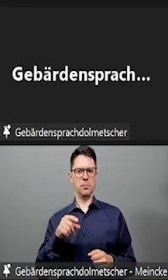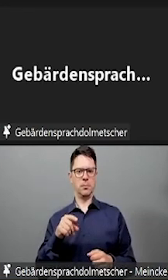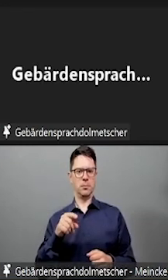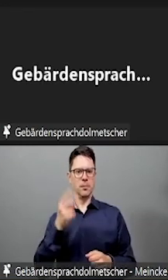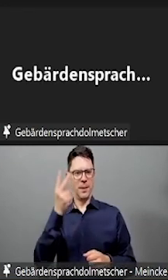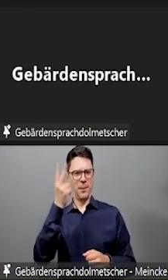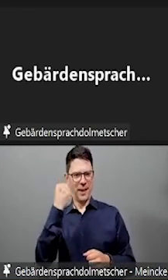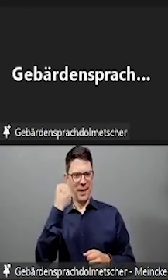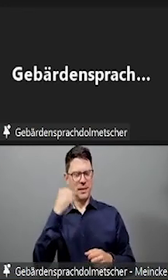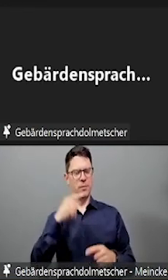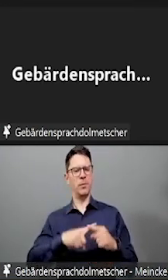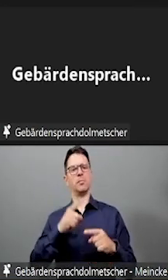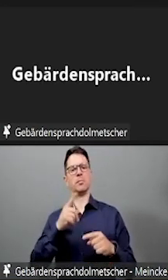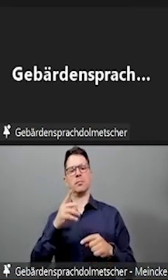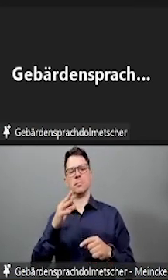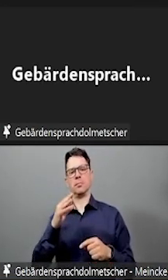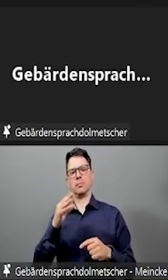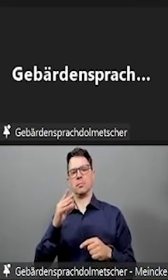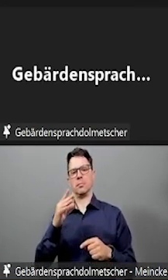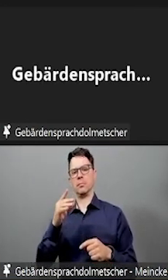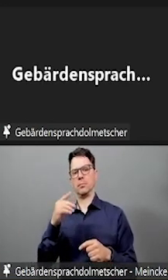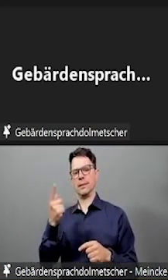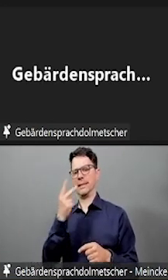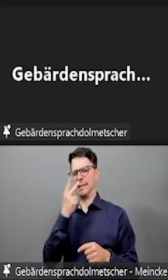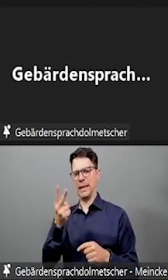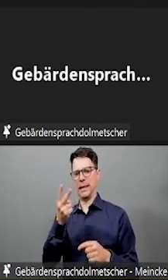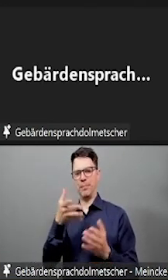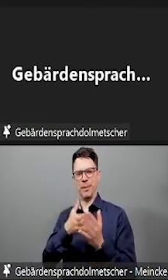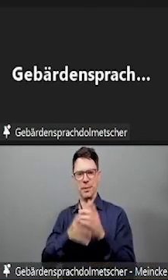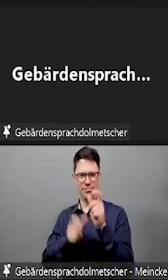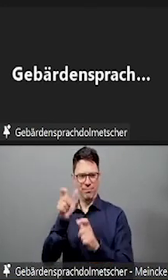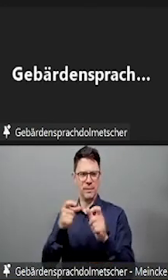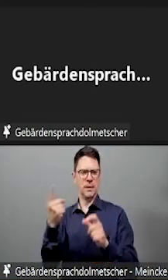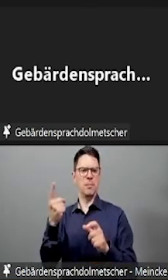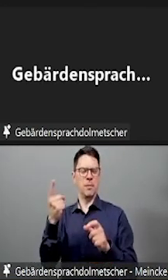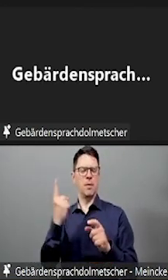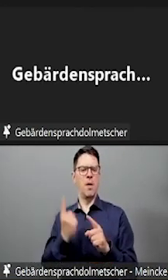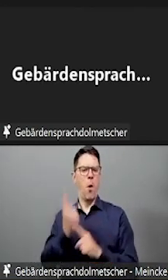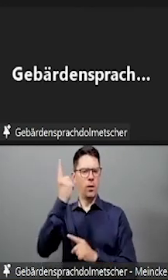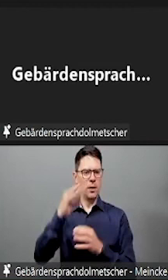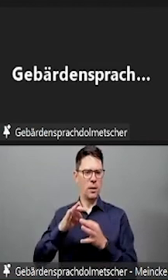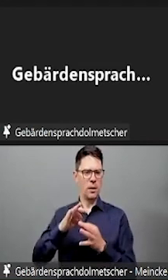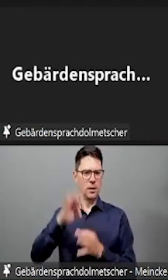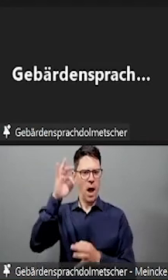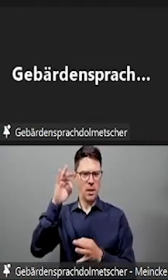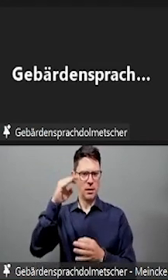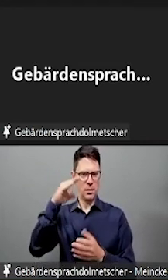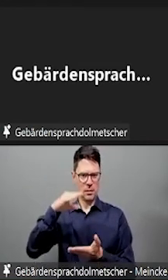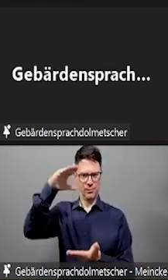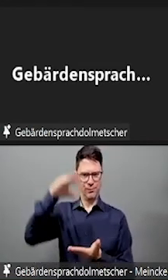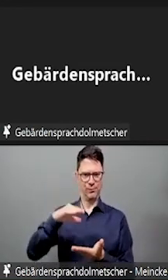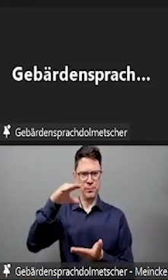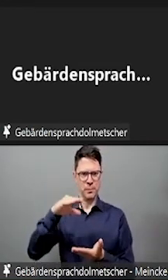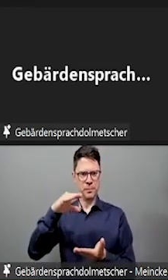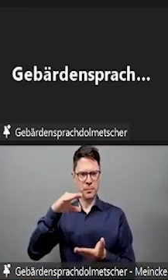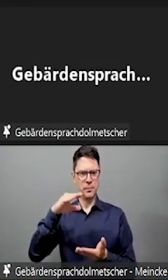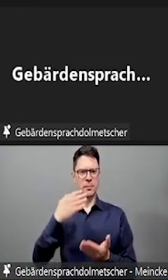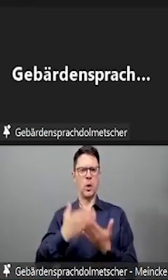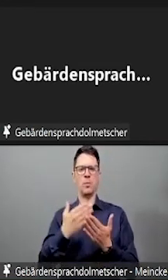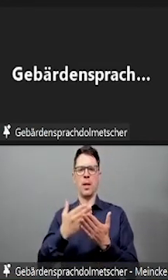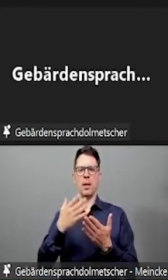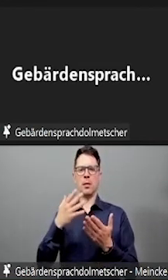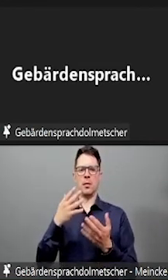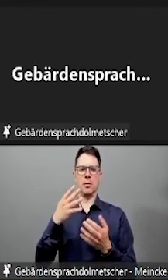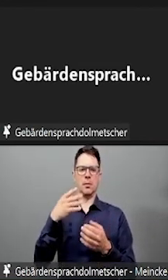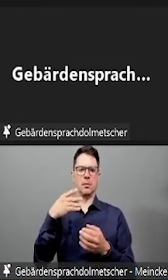stattfindet, halt dieser Überblick fehlt, der gerade bei Multiple-Choice-Klausuren häufig den Studierenden dann doch einen Vorteil bringt.